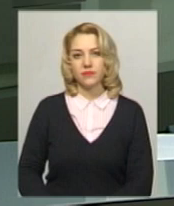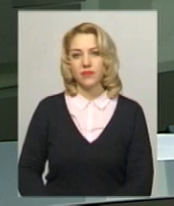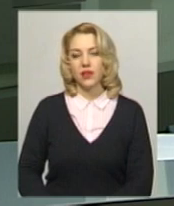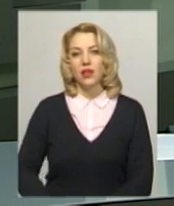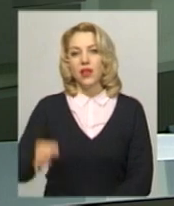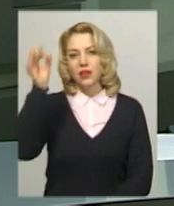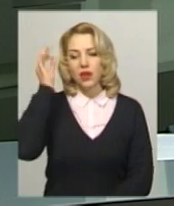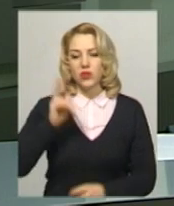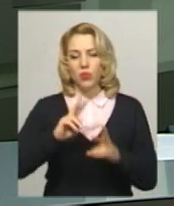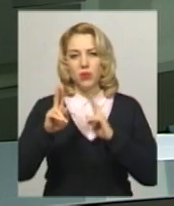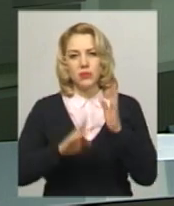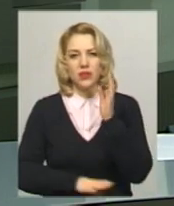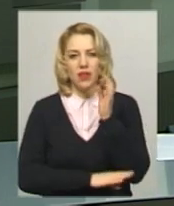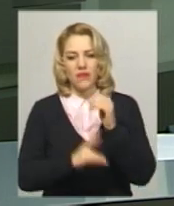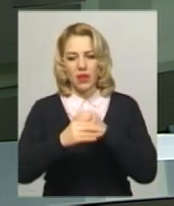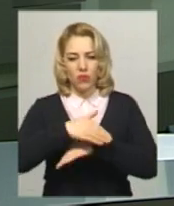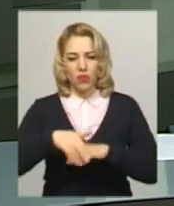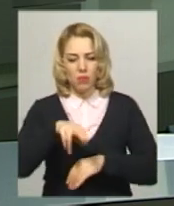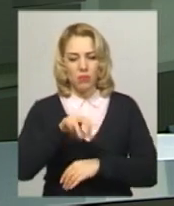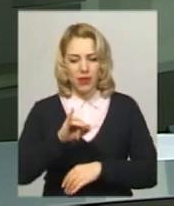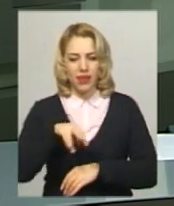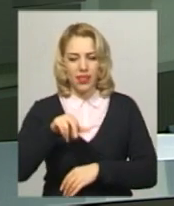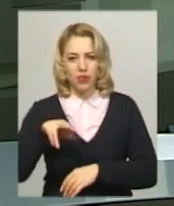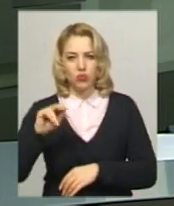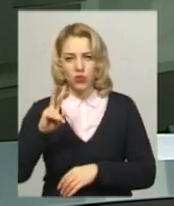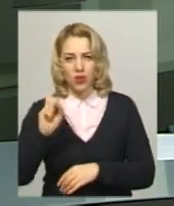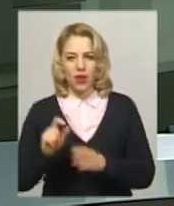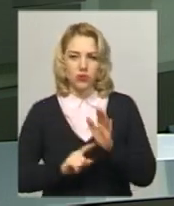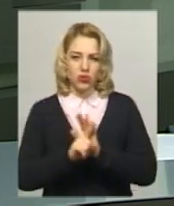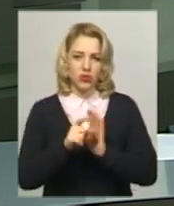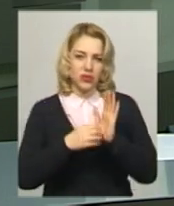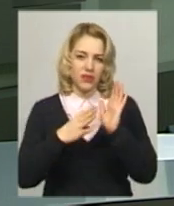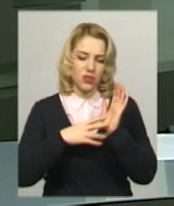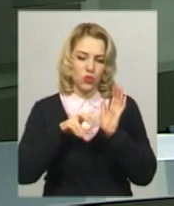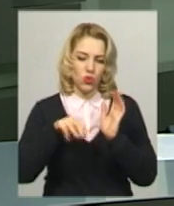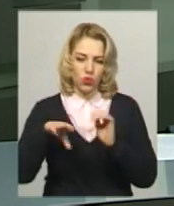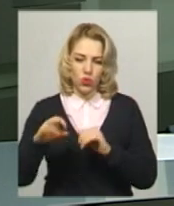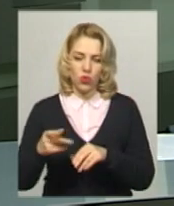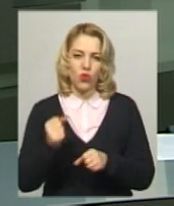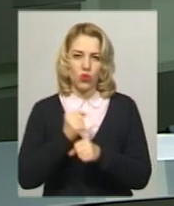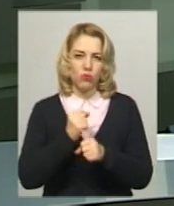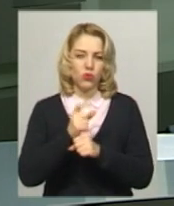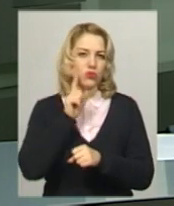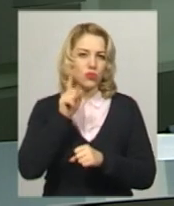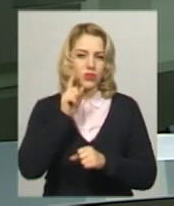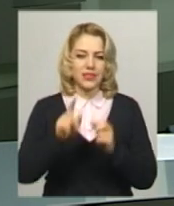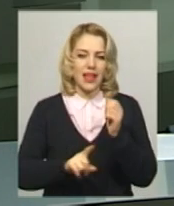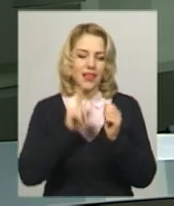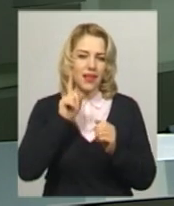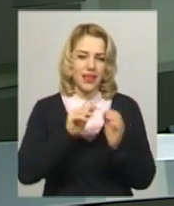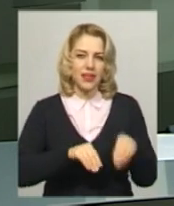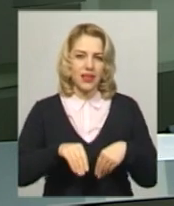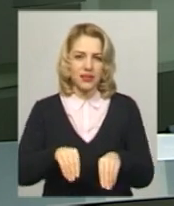Нагадаю, обрізка дерев на провулку Пилипчука у Хмельницькому розпочалась 19 лютого. Роботи з омолодження зелених насаджень